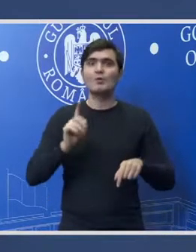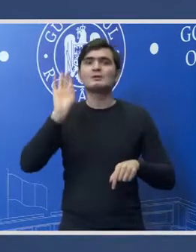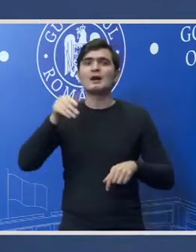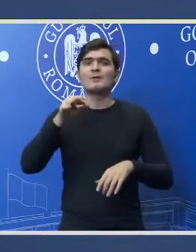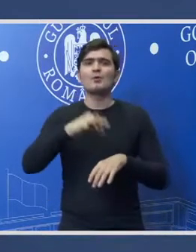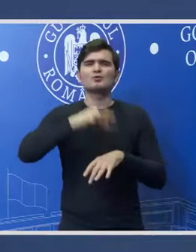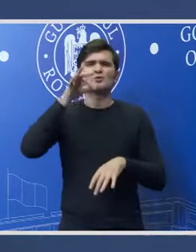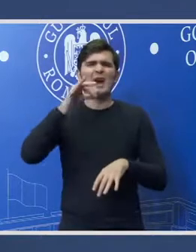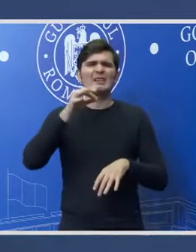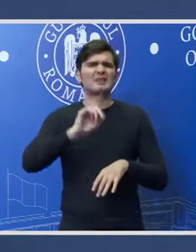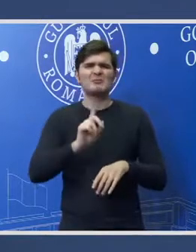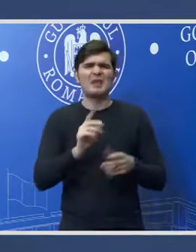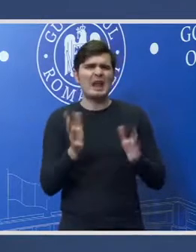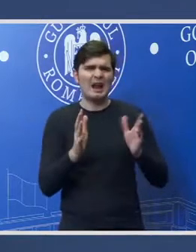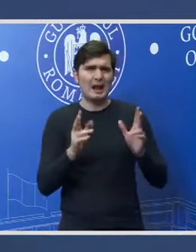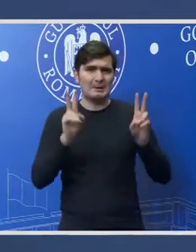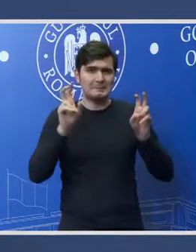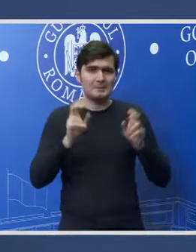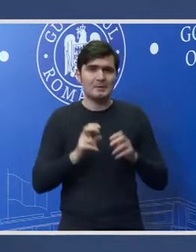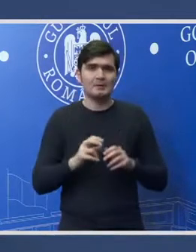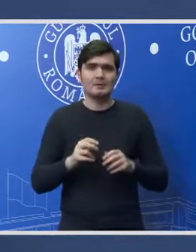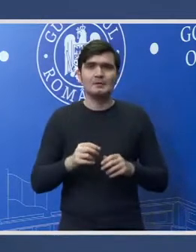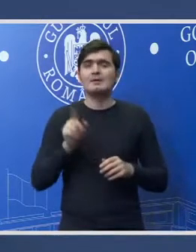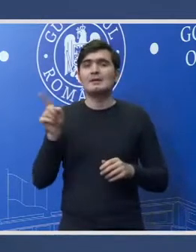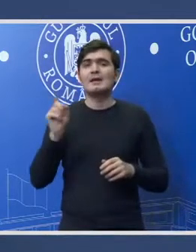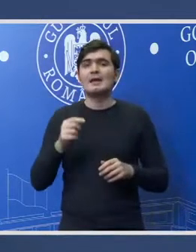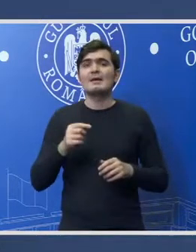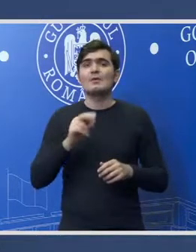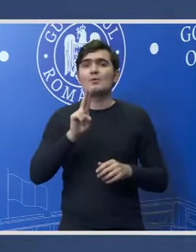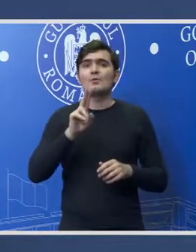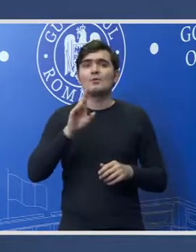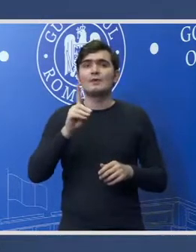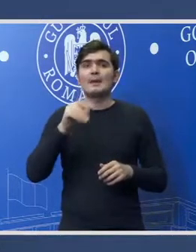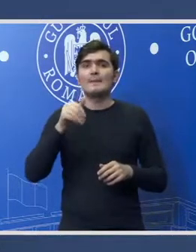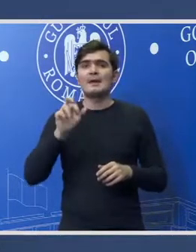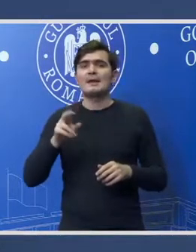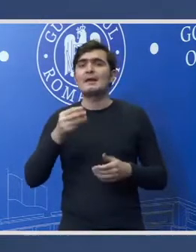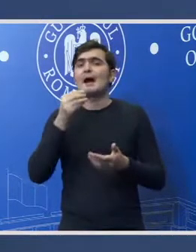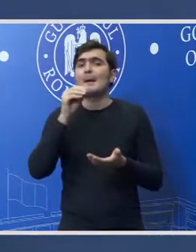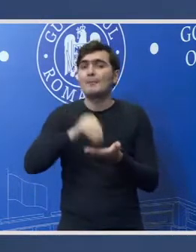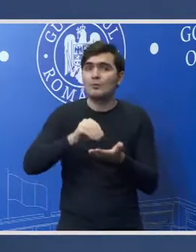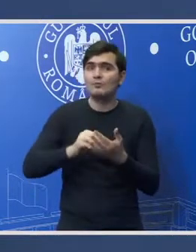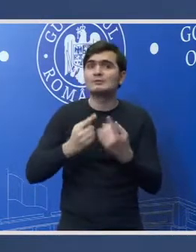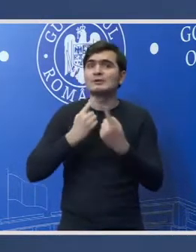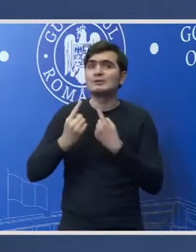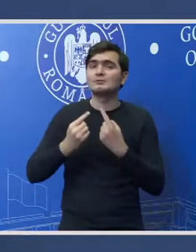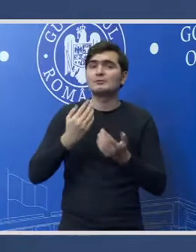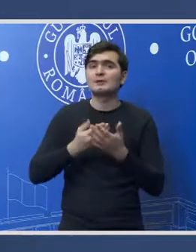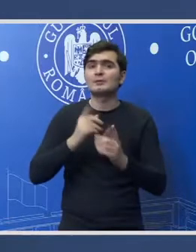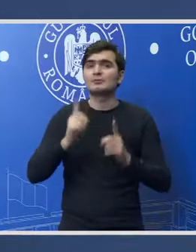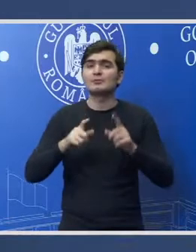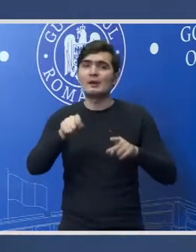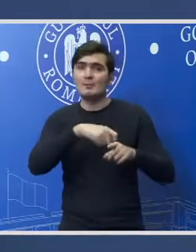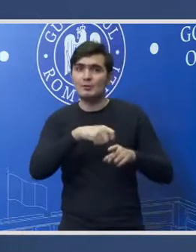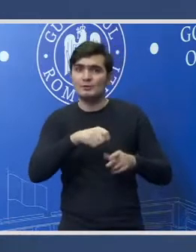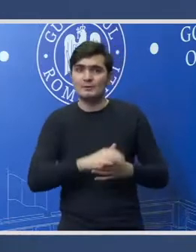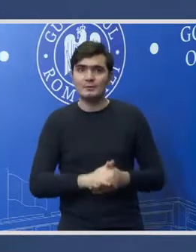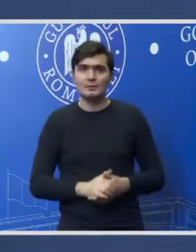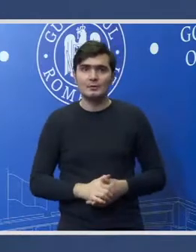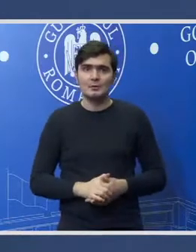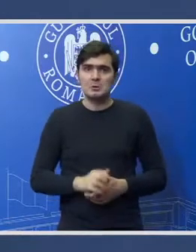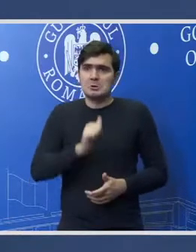soartă incertă au propus să discutați cu privire la anumite modificări care pot fi aduse Nu ne-a oprit